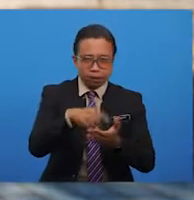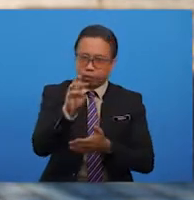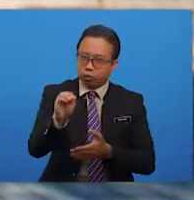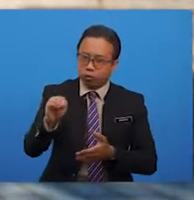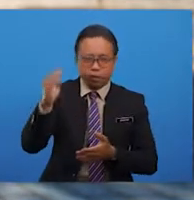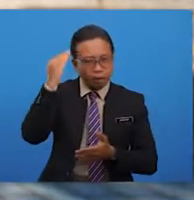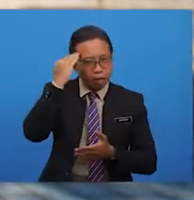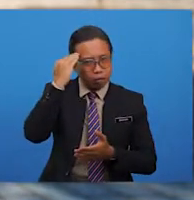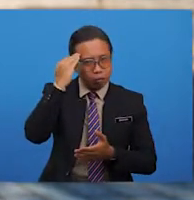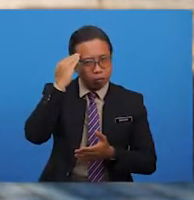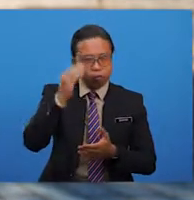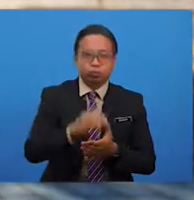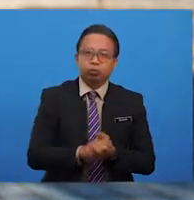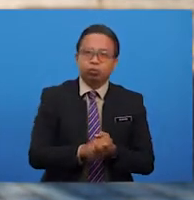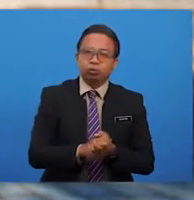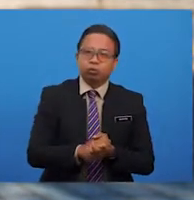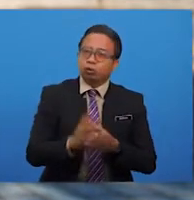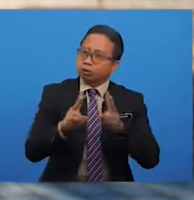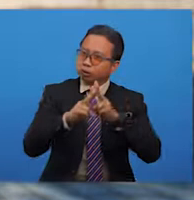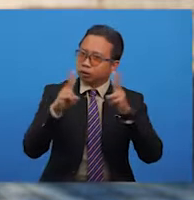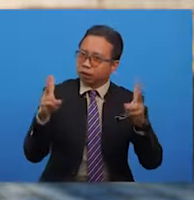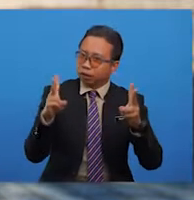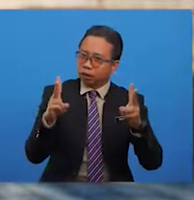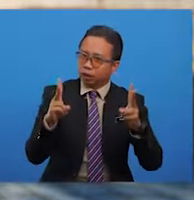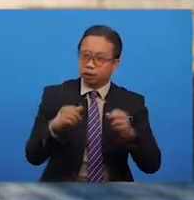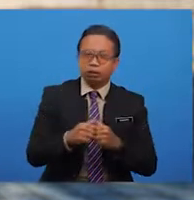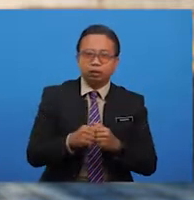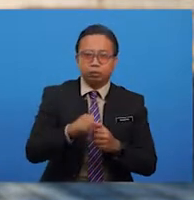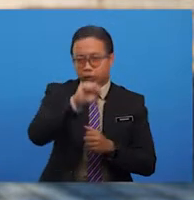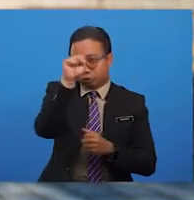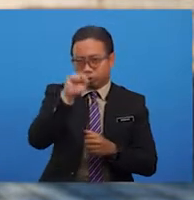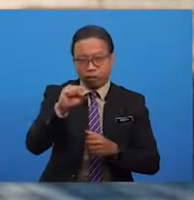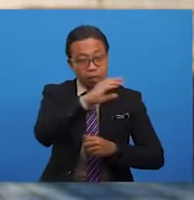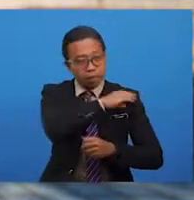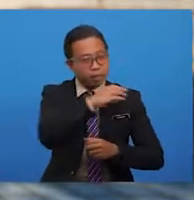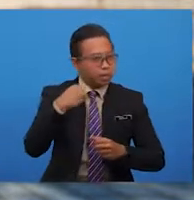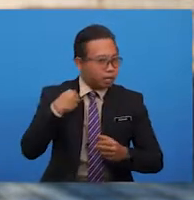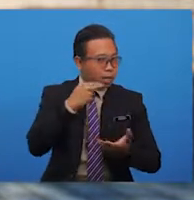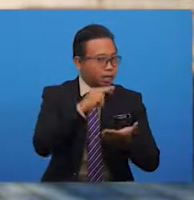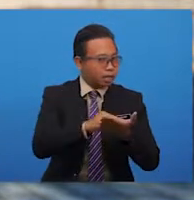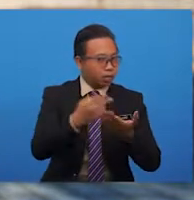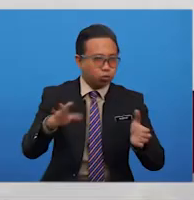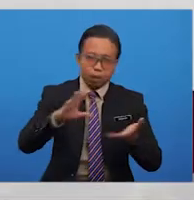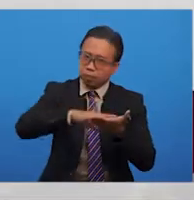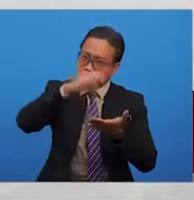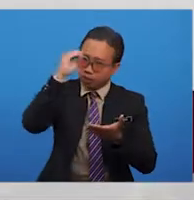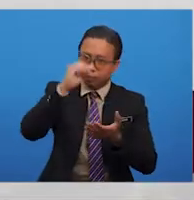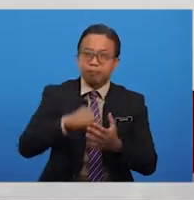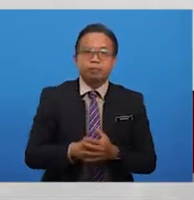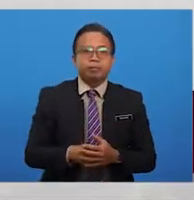Murid-murid juga tahu pengajaran sangat berkait rapat dengan persoalan dan nilai yang telah kita kaji.